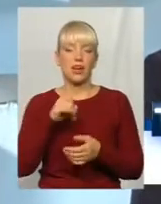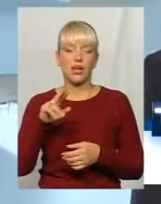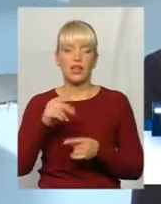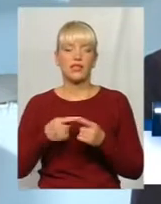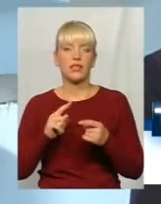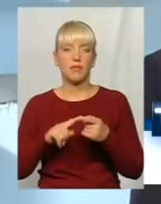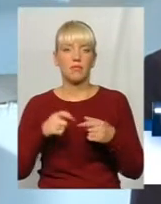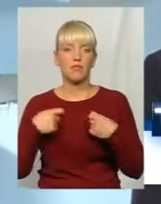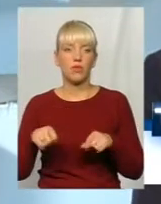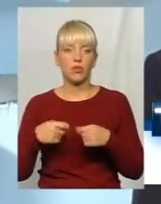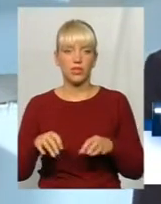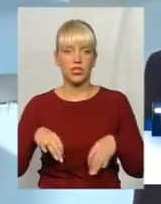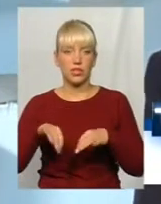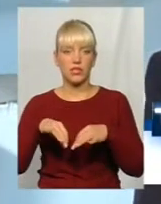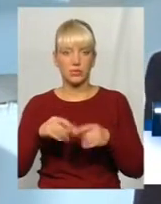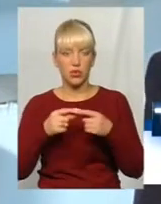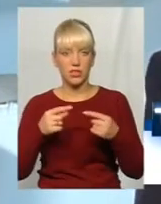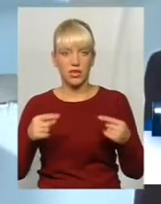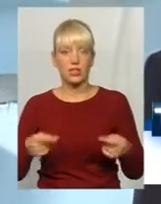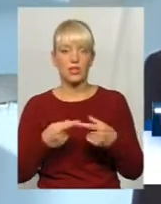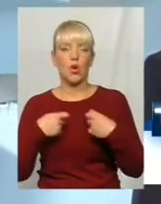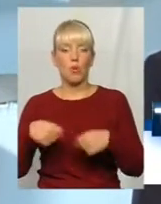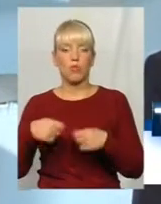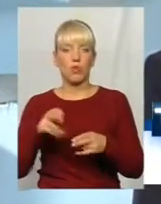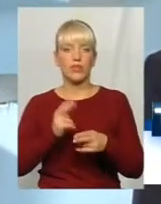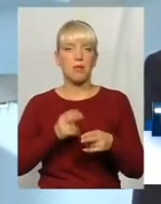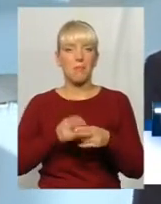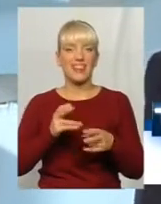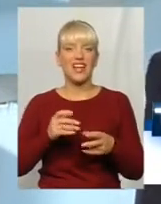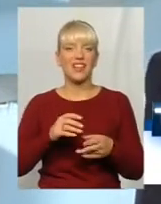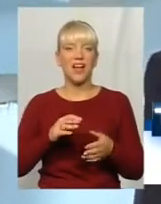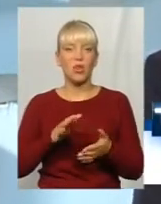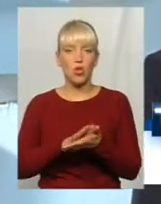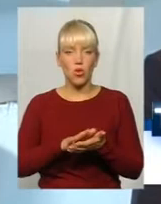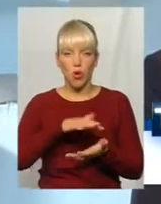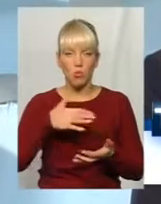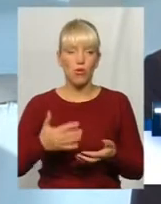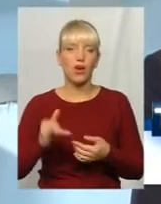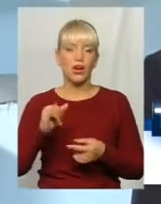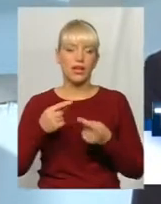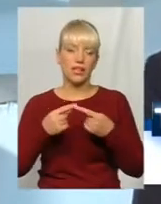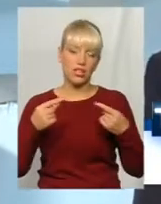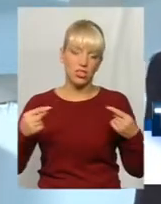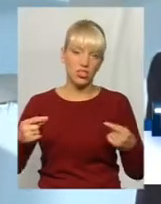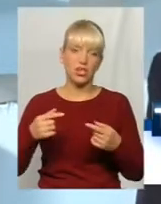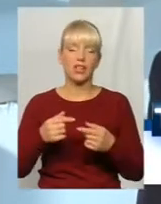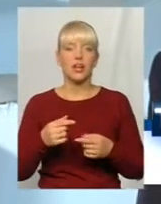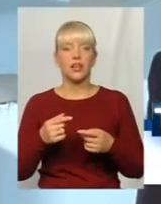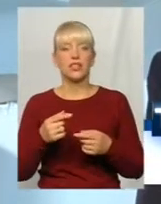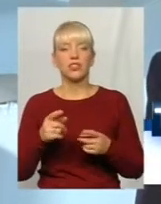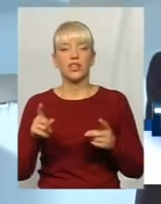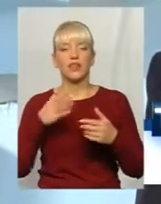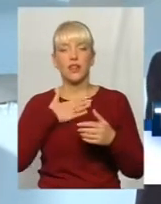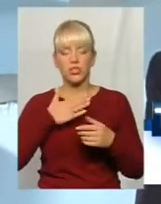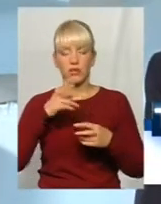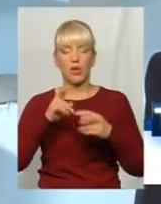списаних транспортних засобів, продаж металолому, продаж якоїсь інших необхідних речей нашими комунальними підприємствами. Система